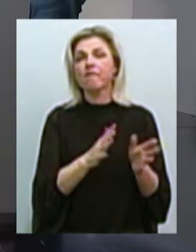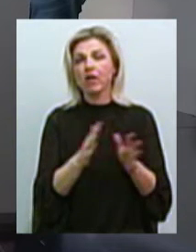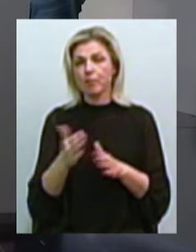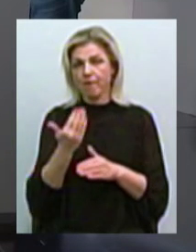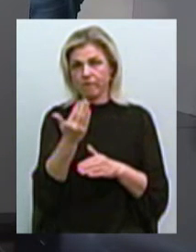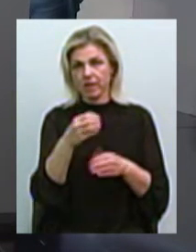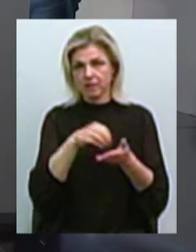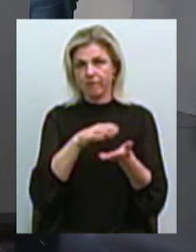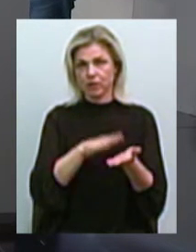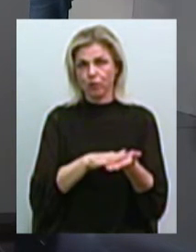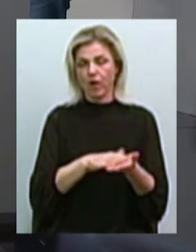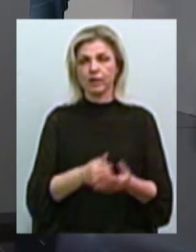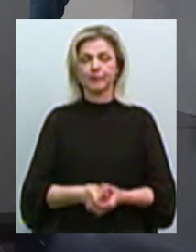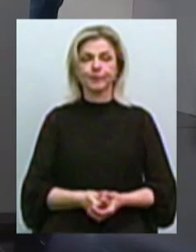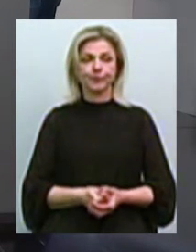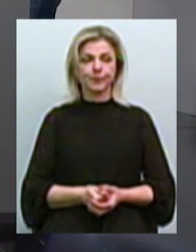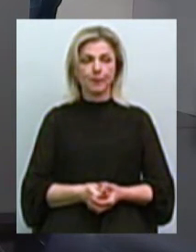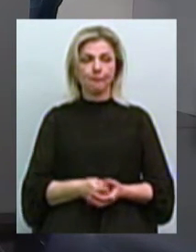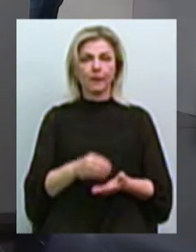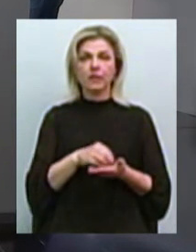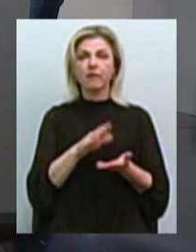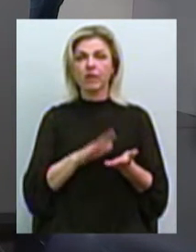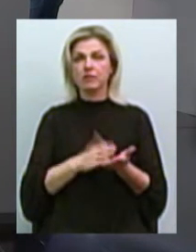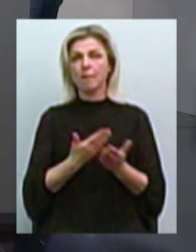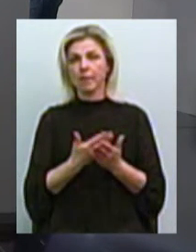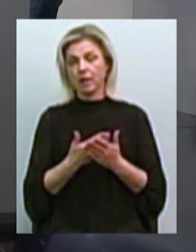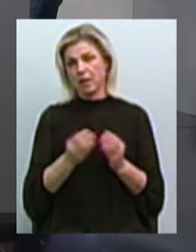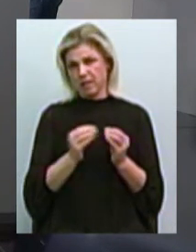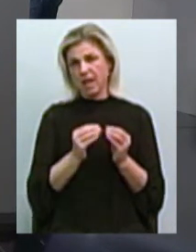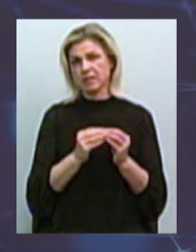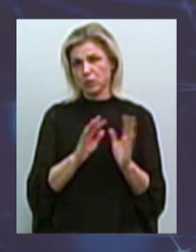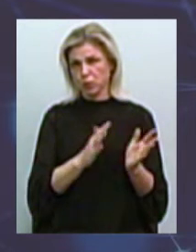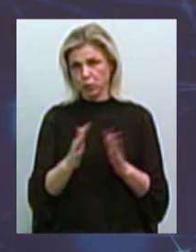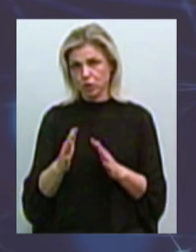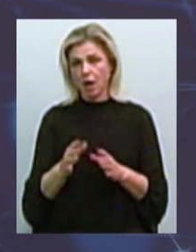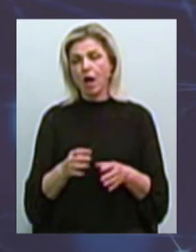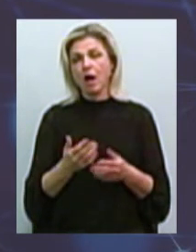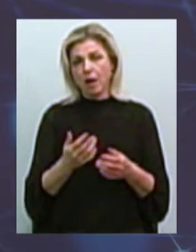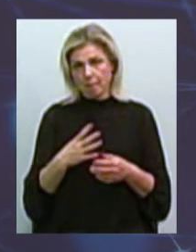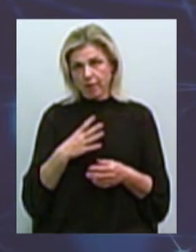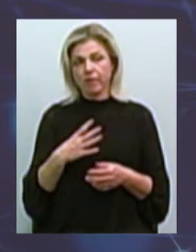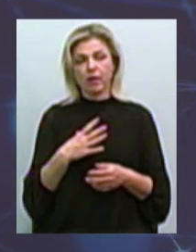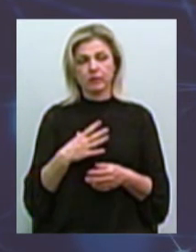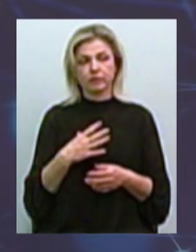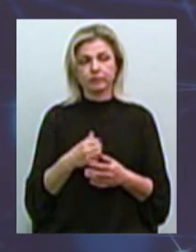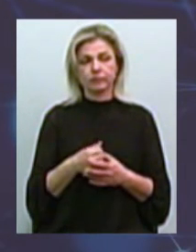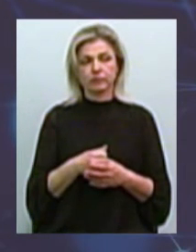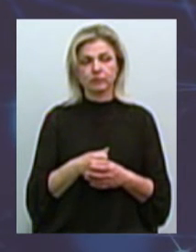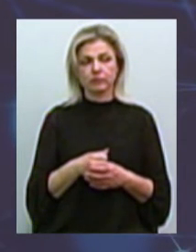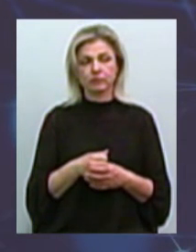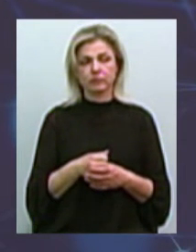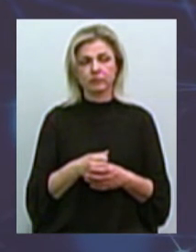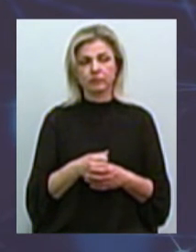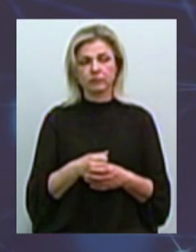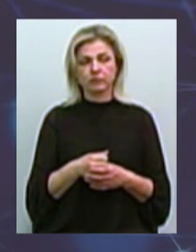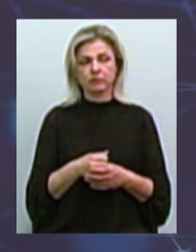зафіксовали? Ну, зафіксировали таких случаях где-то около десятка. Конечно, бывает... Тобто, вы застручаетесь с такими випадками? Да.